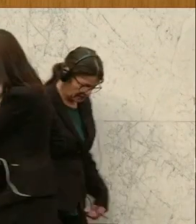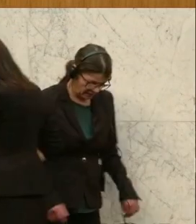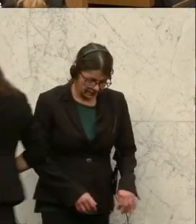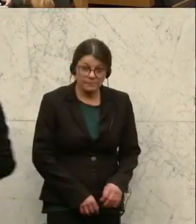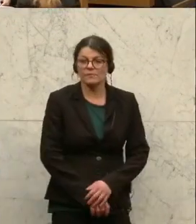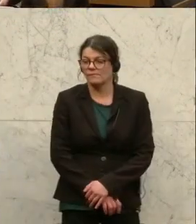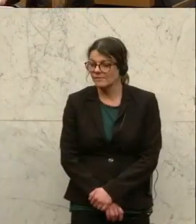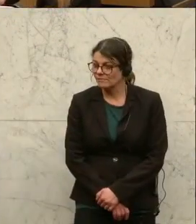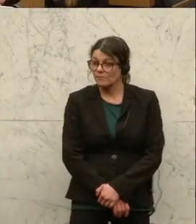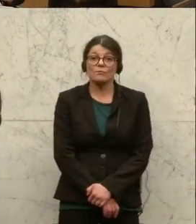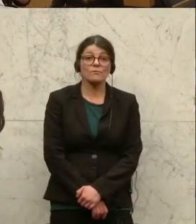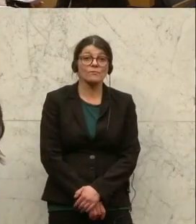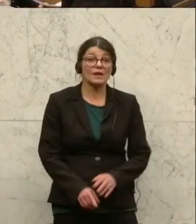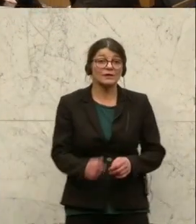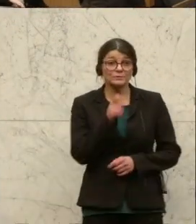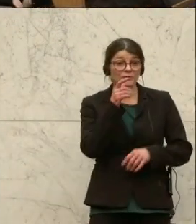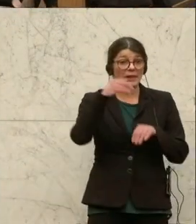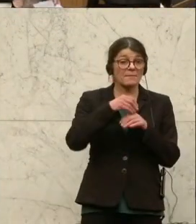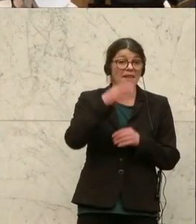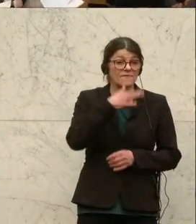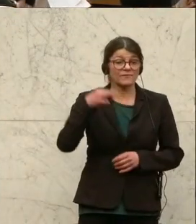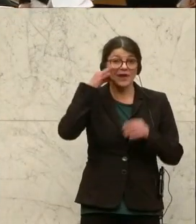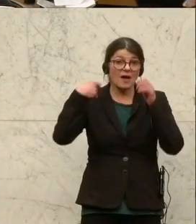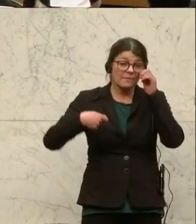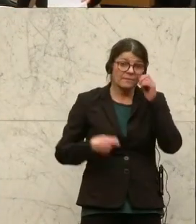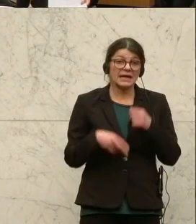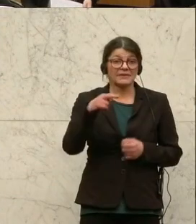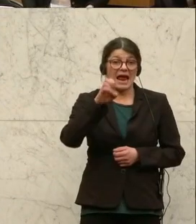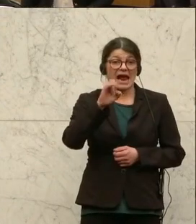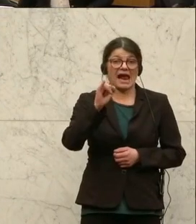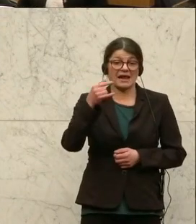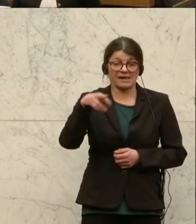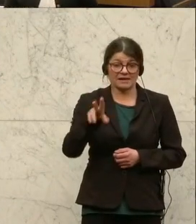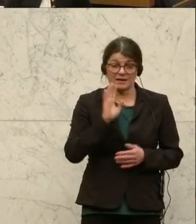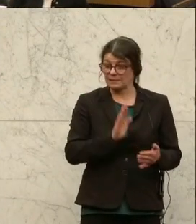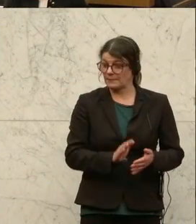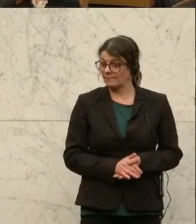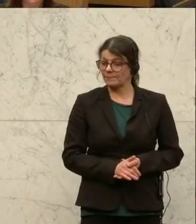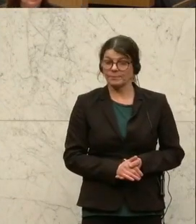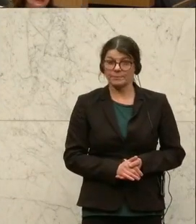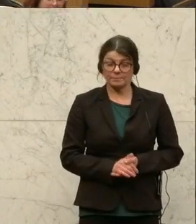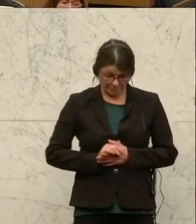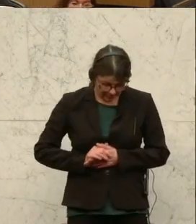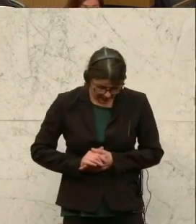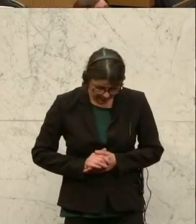Es sind zwei Stunden seit Beginn der Sitzung vergangen, also wirkt es an den Präsidentenwechsel von Wolfgang Sobotka zu Doris Buris.